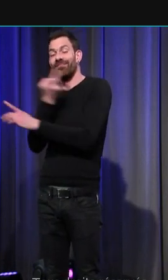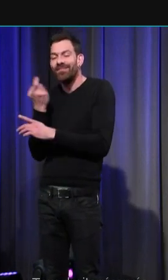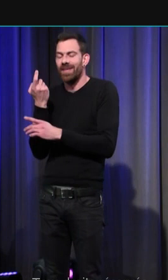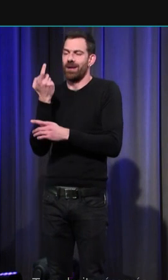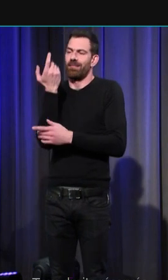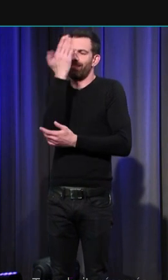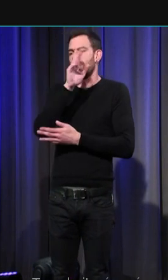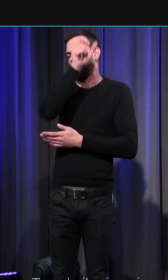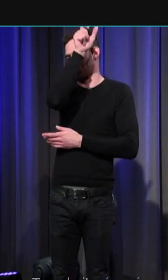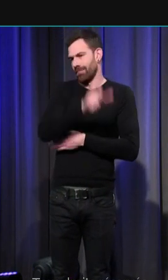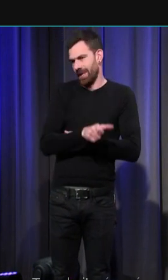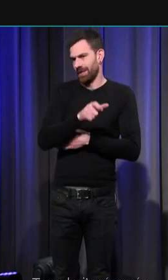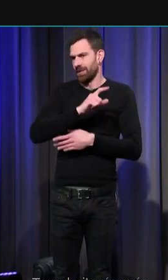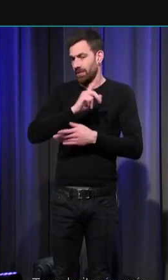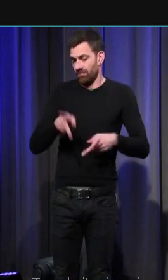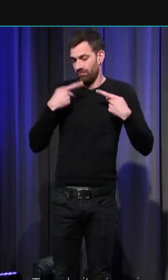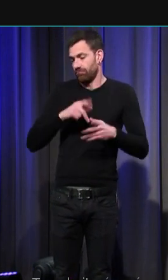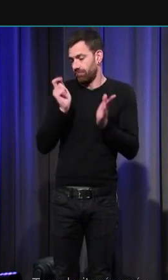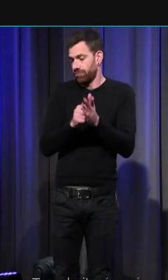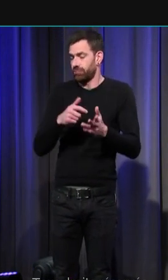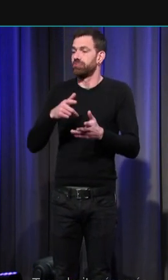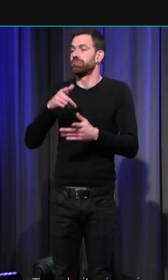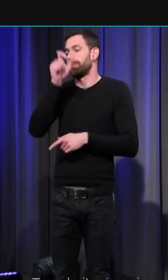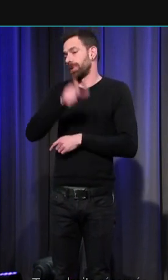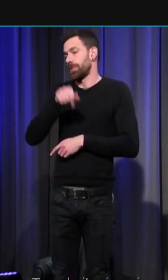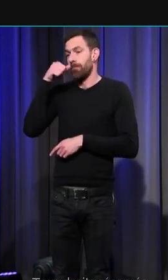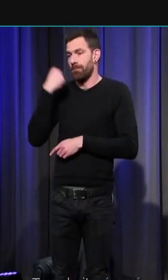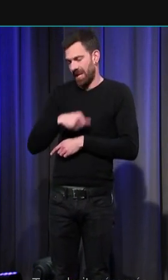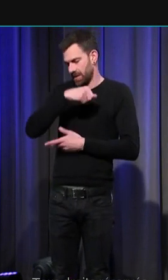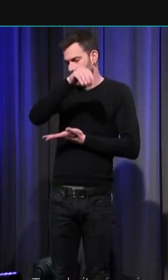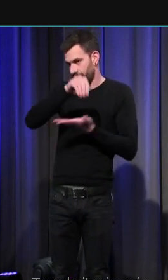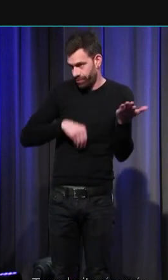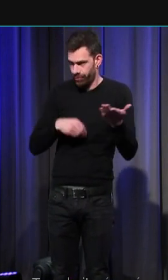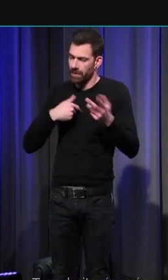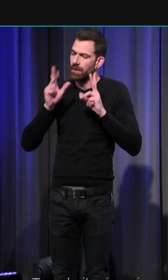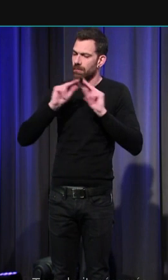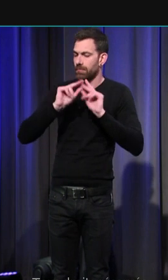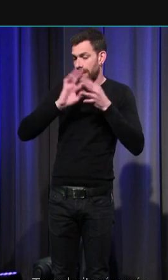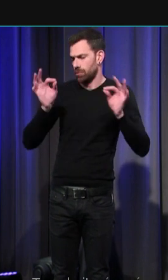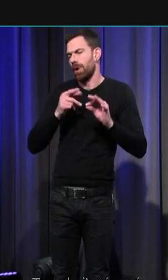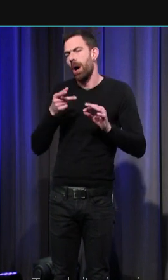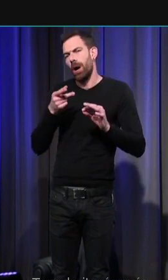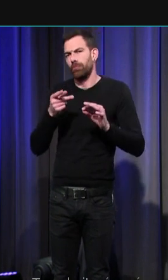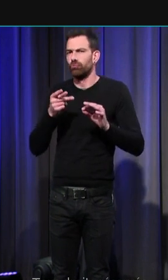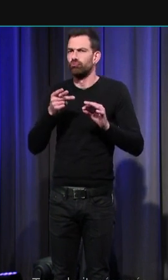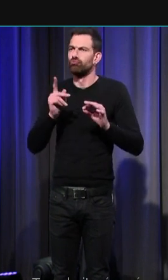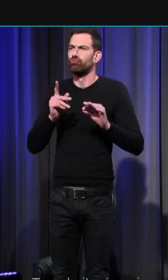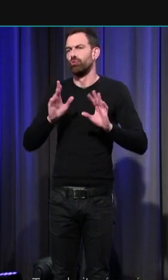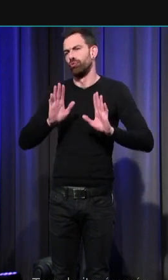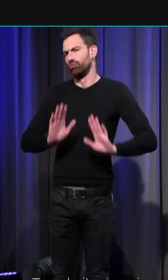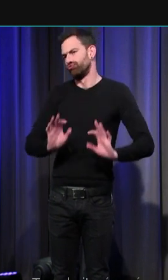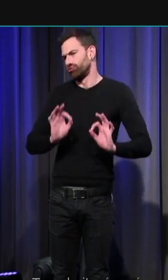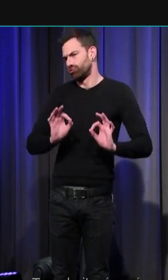contemporain des événements un chroniqueur belge qui s'appelle Jean Lebel un récit qui est nettement plus sobre que celui de